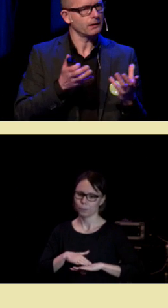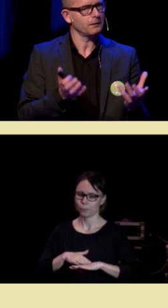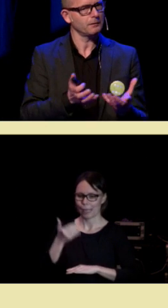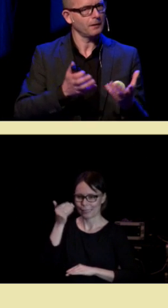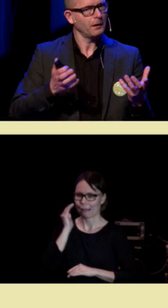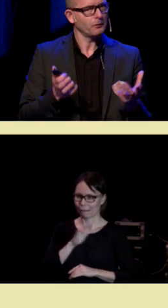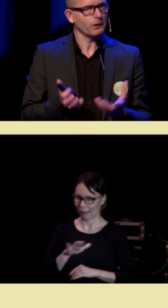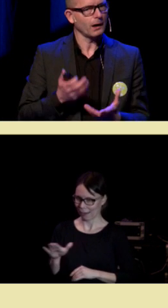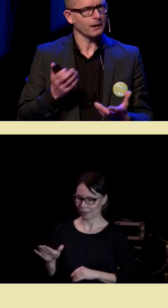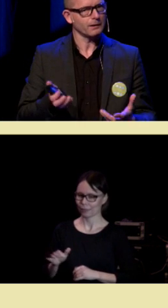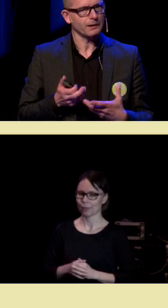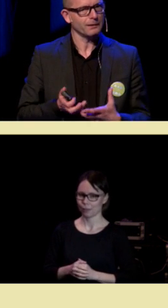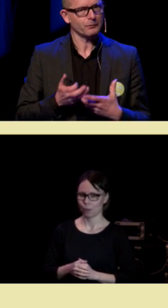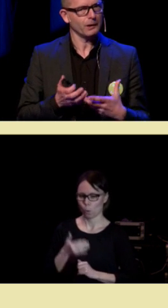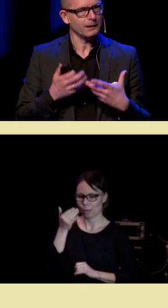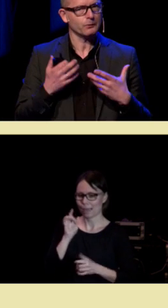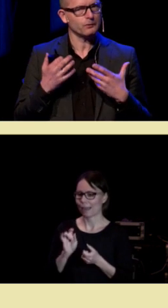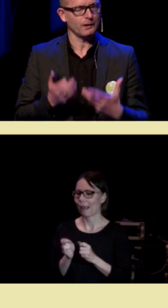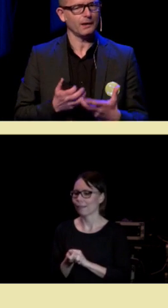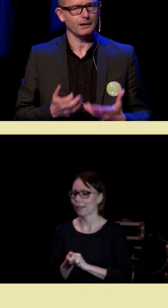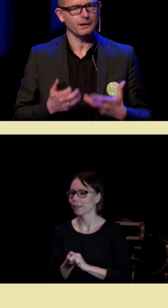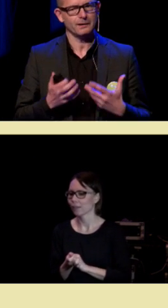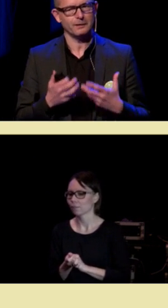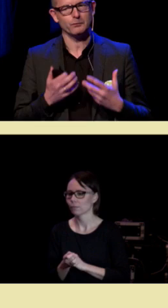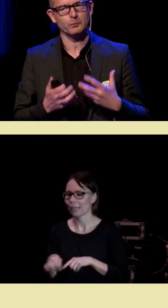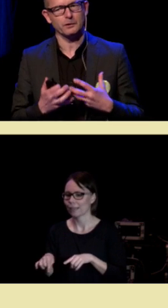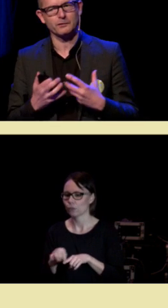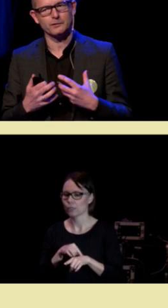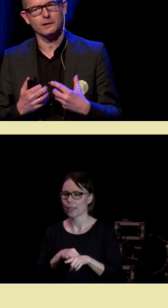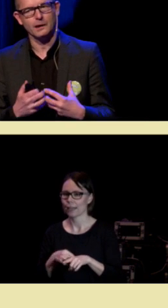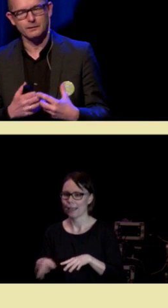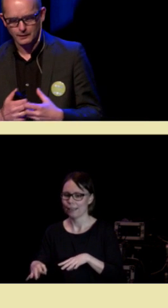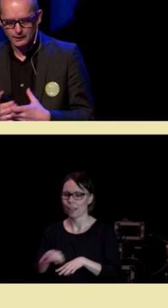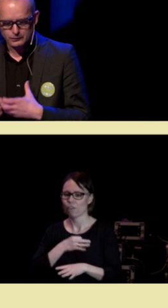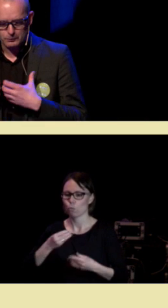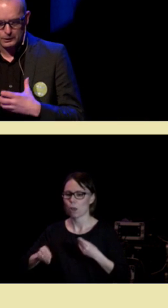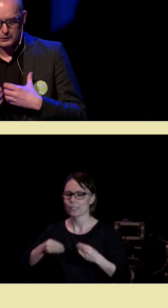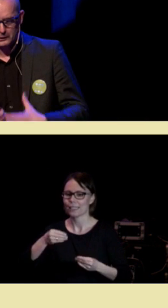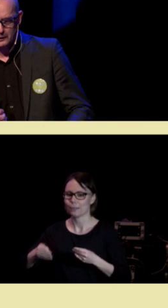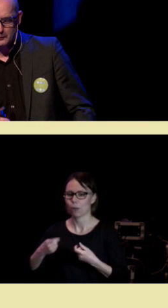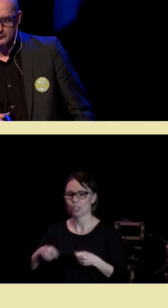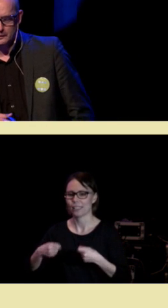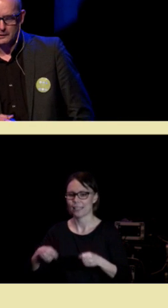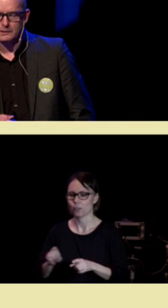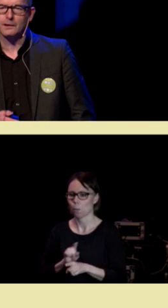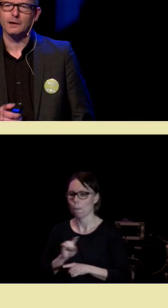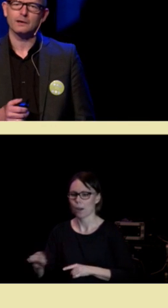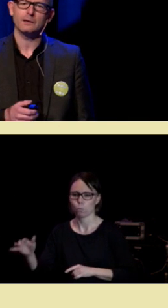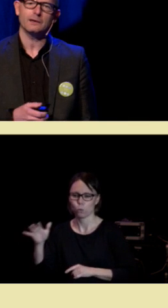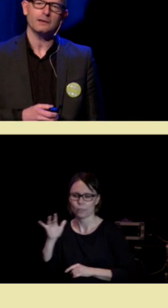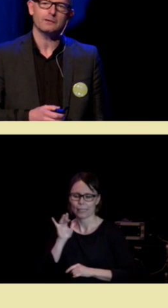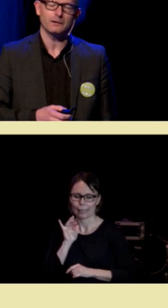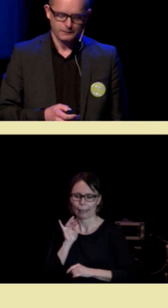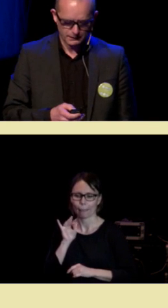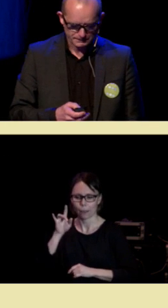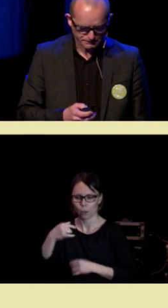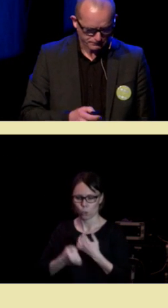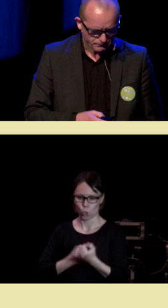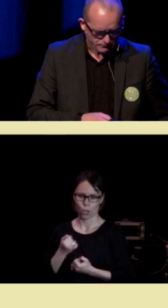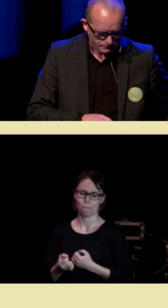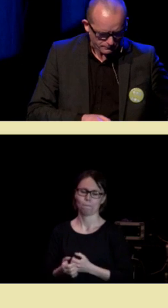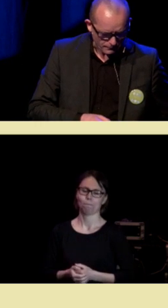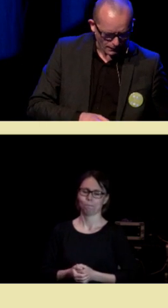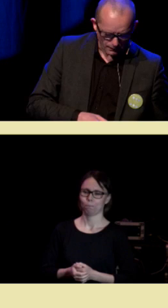hjernene deres for hjerneendring, for å indusere nevroplasticitet som bare musikken er i stand til.